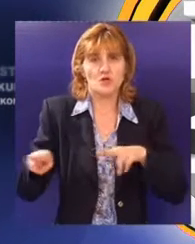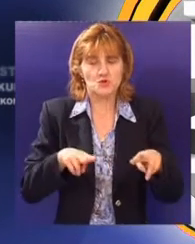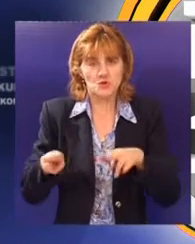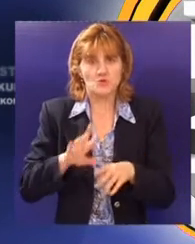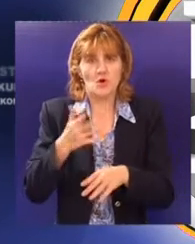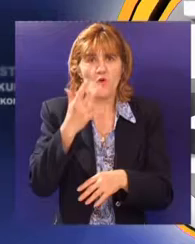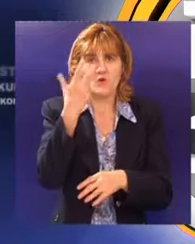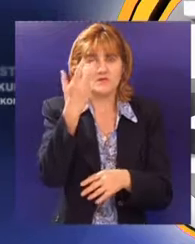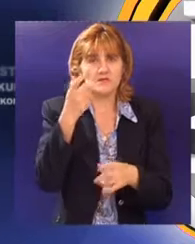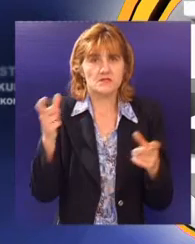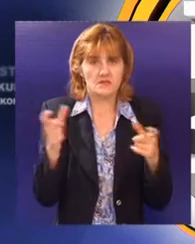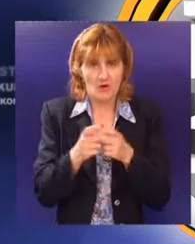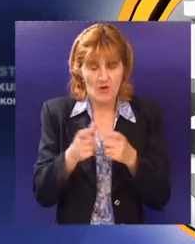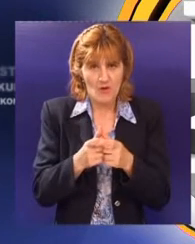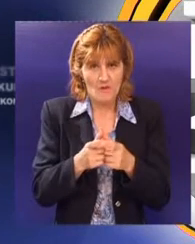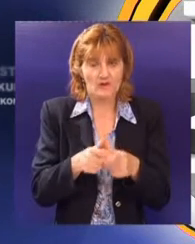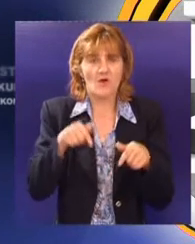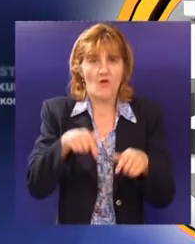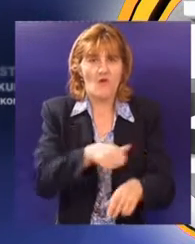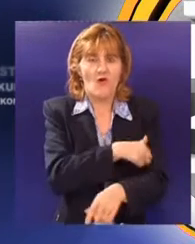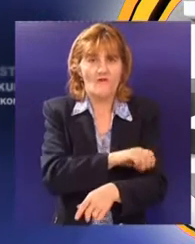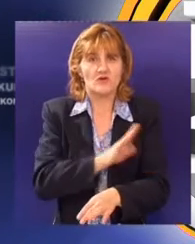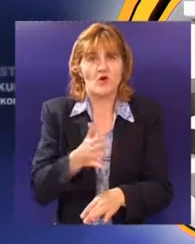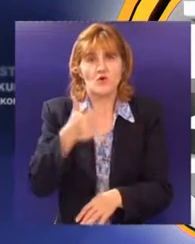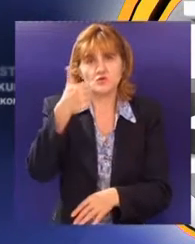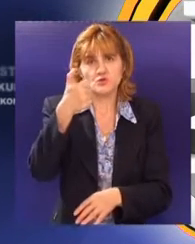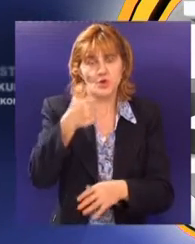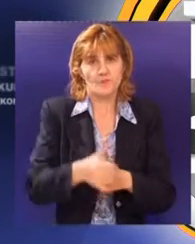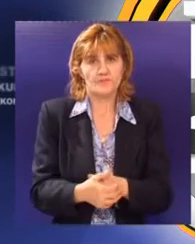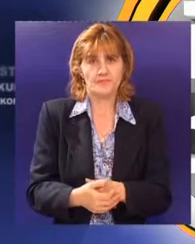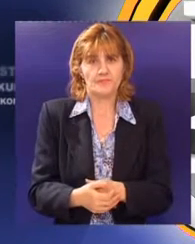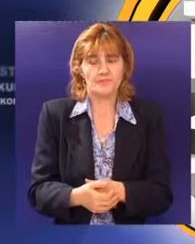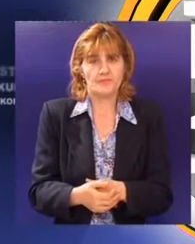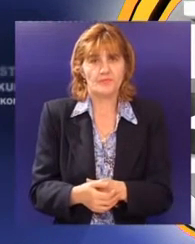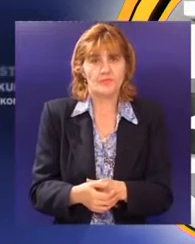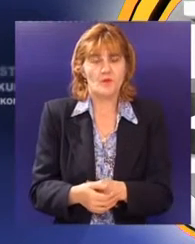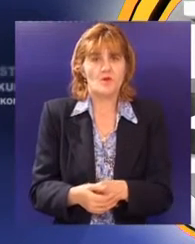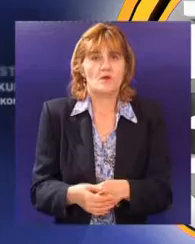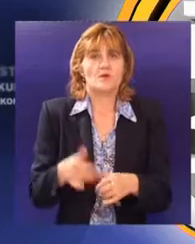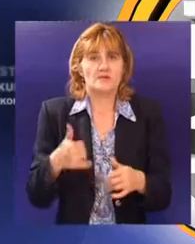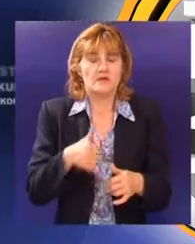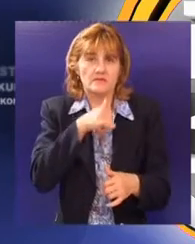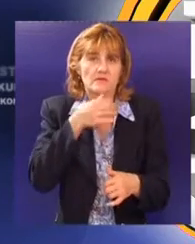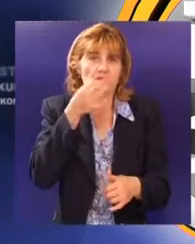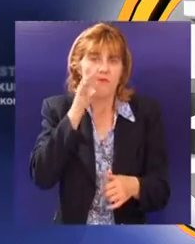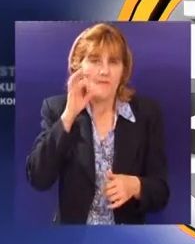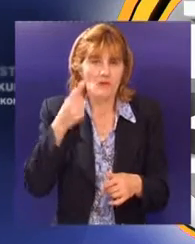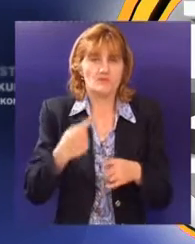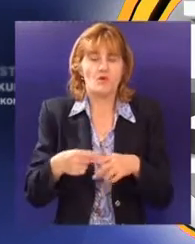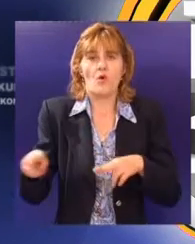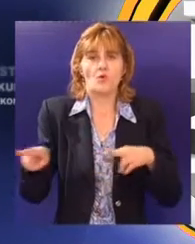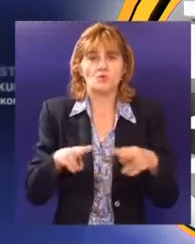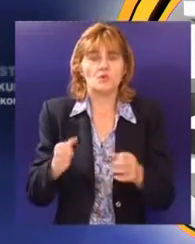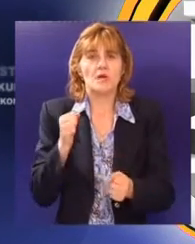zahteva za pokretanje postupka, a u ovoj godini oko 100. Zadnje godine ima pomaka da sudi je mnogo